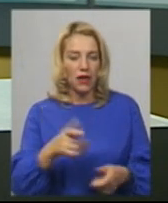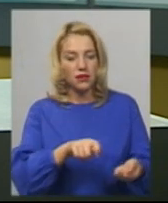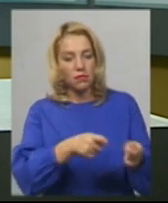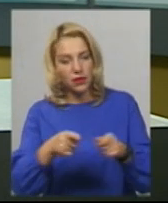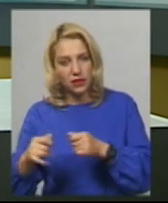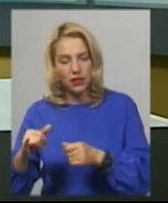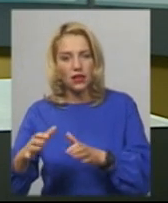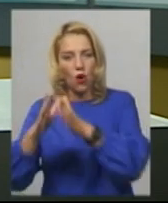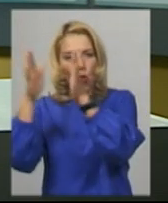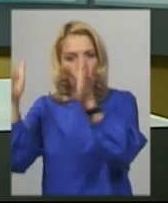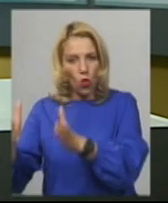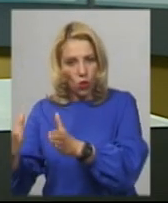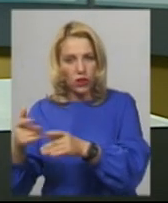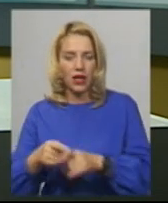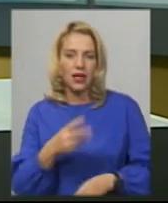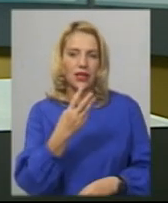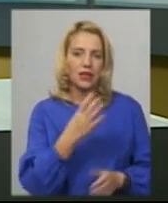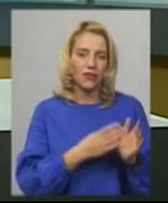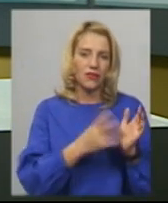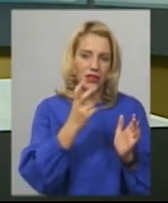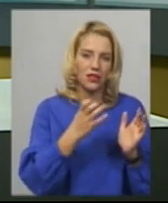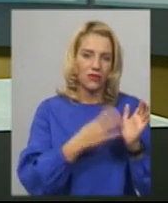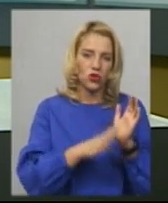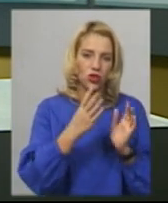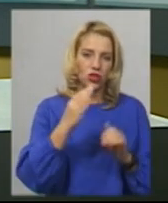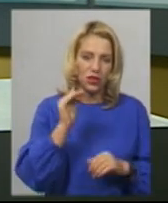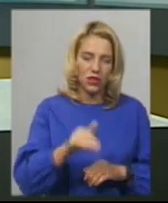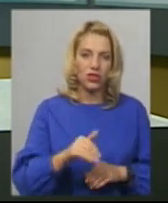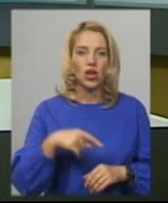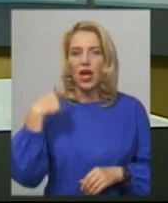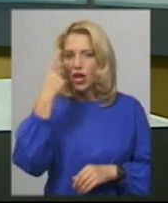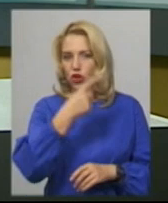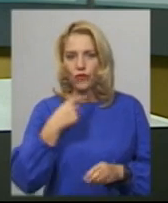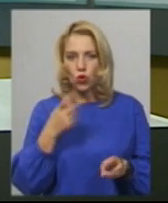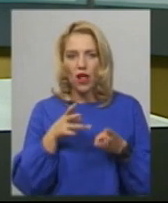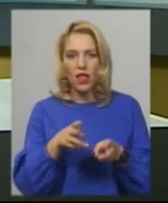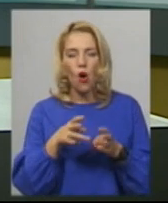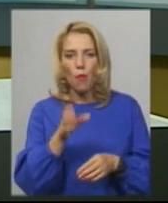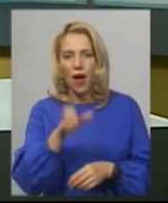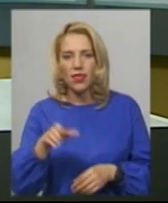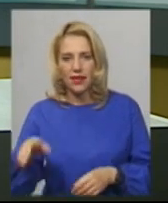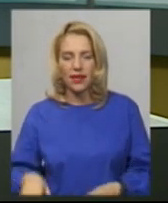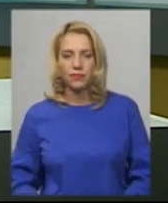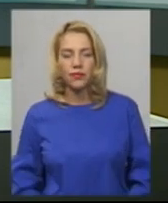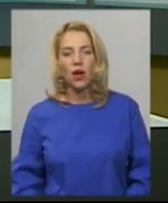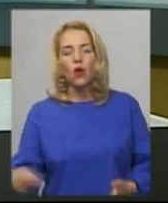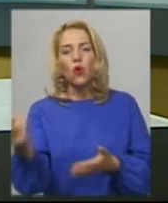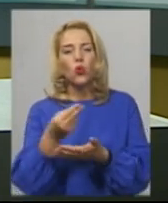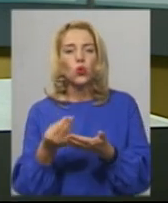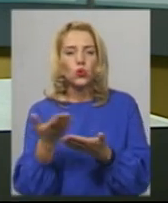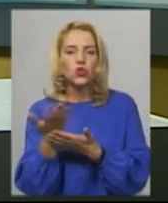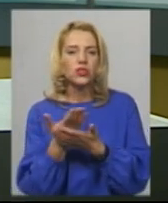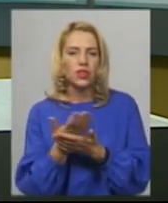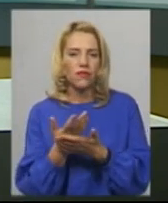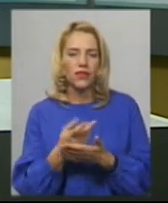газовою колонкою і 294,5 тисяч – індивідуальним опаленням. Художній фільм «Заборонений» на